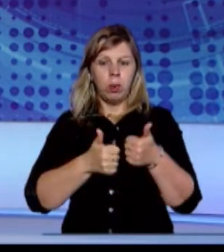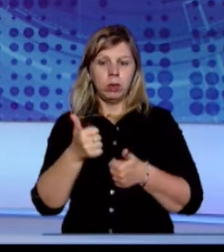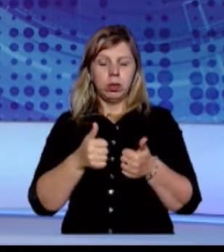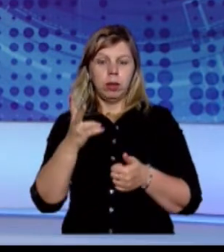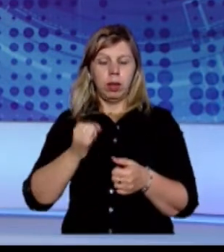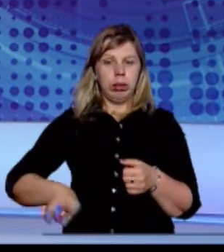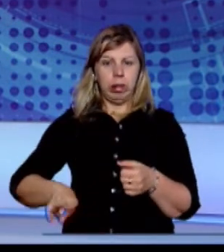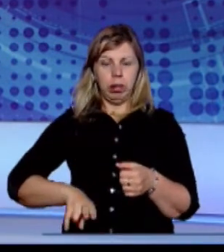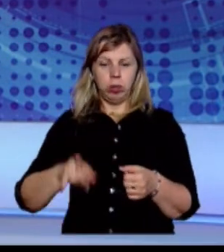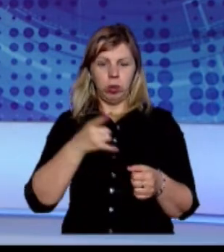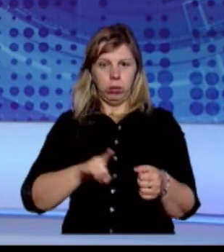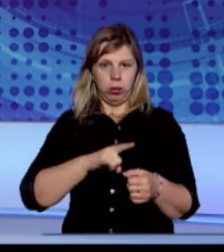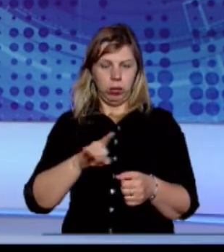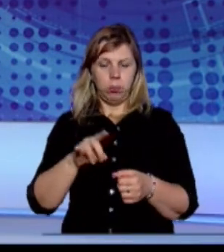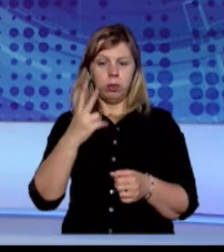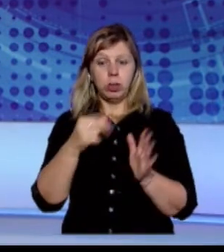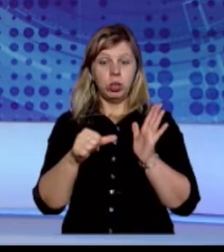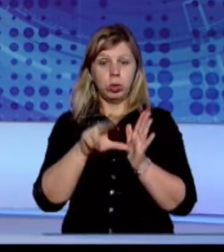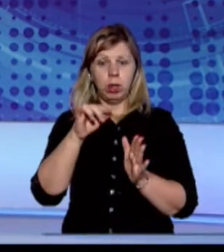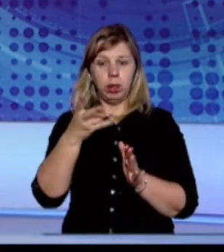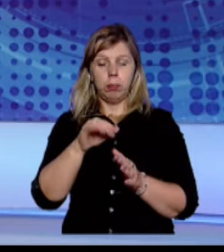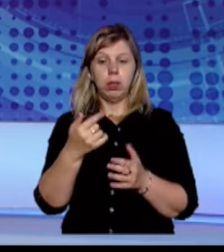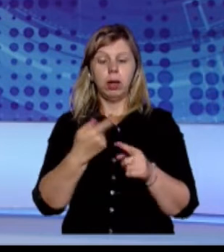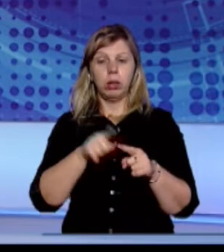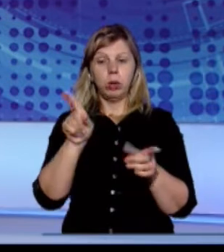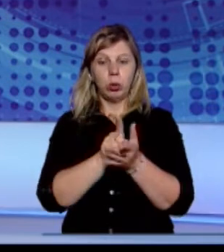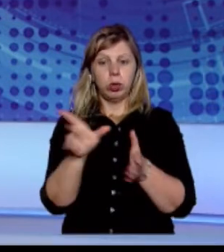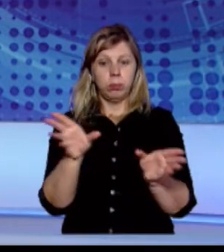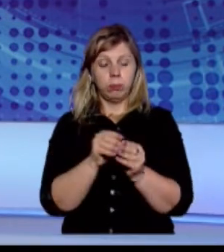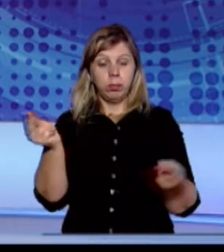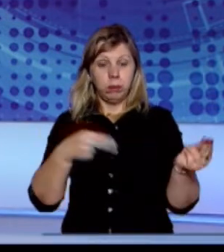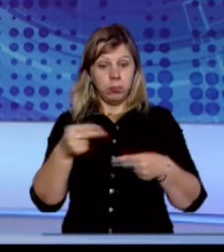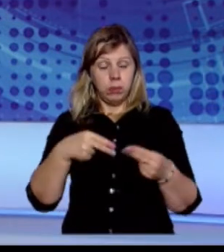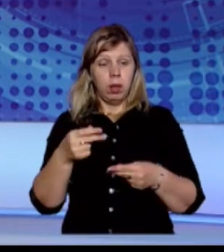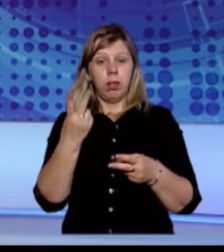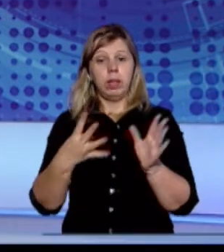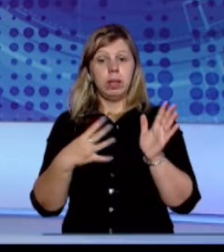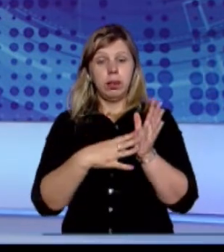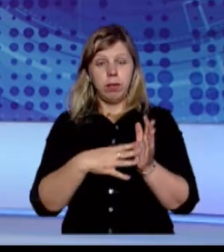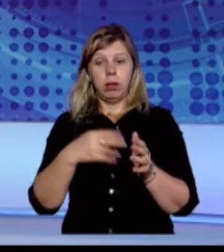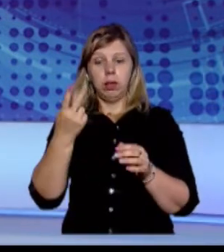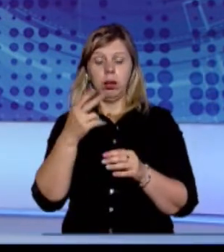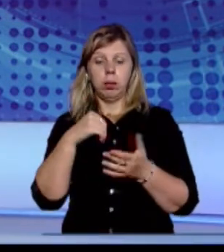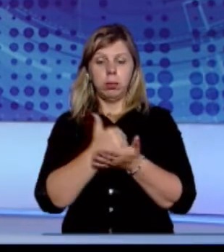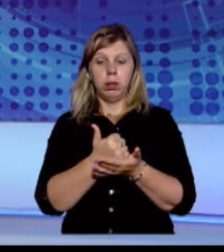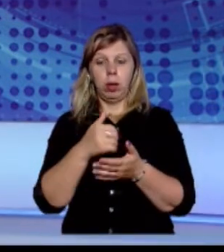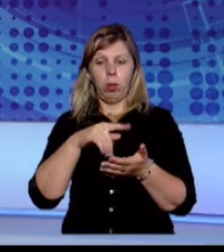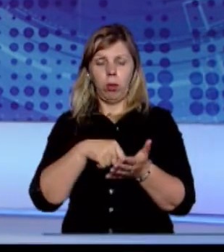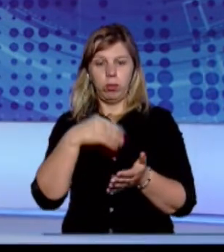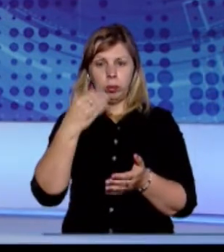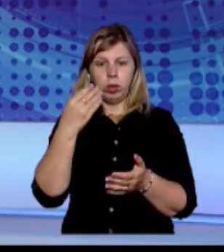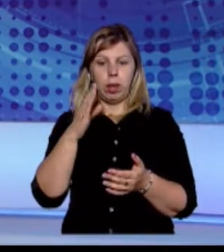заміщення посади директора медзакладу. 26 липня з нею мали укласти договір. 29 липня міський голова Богдан